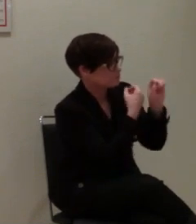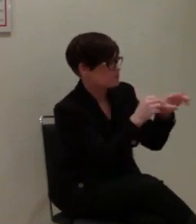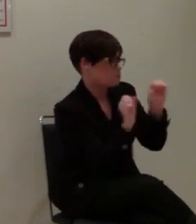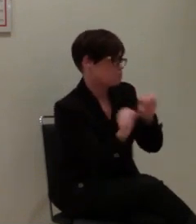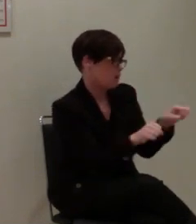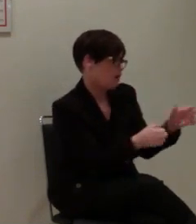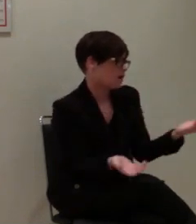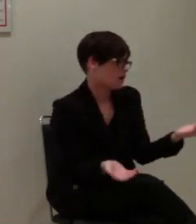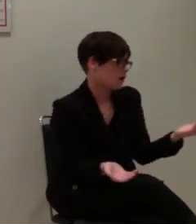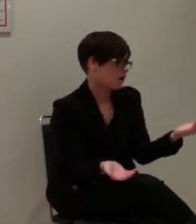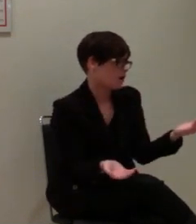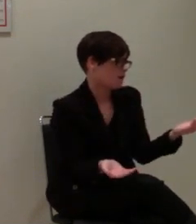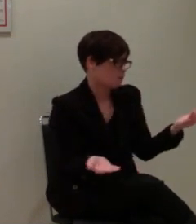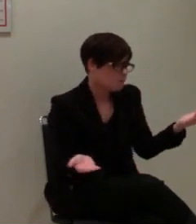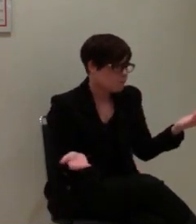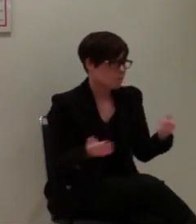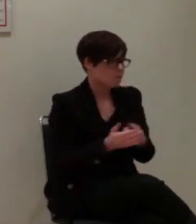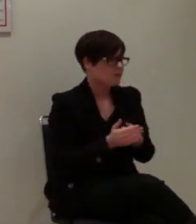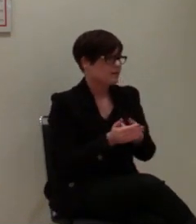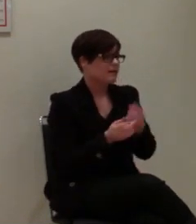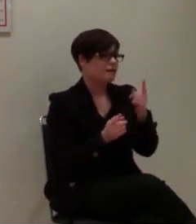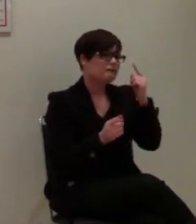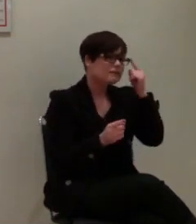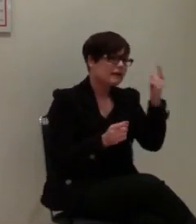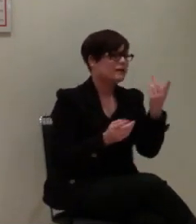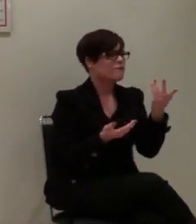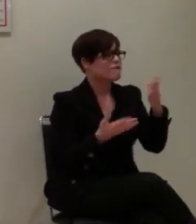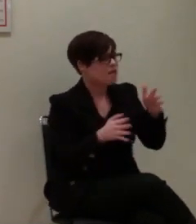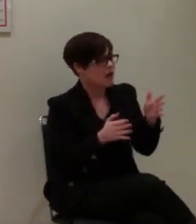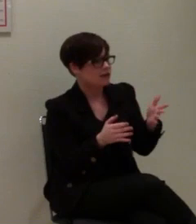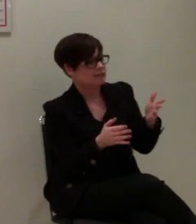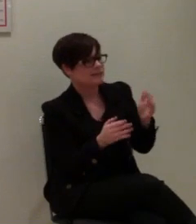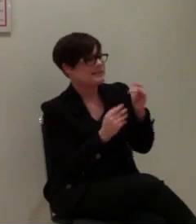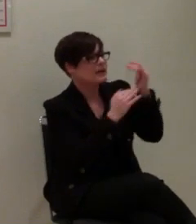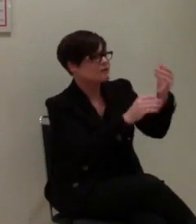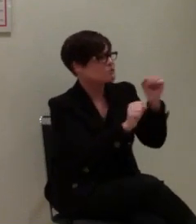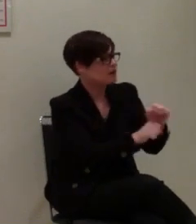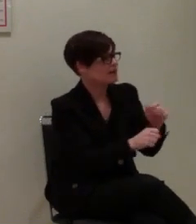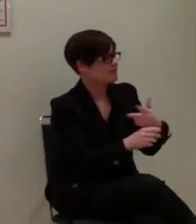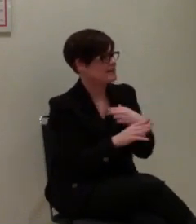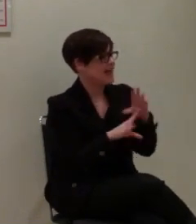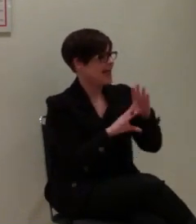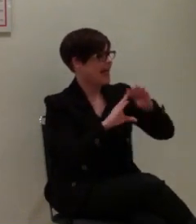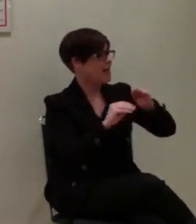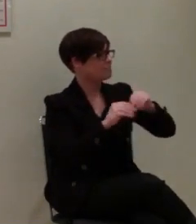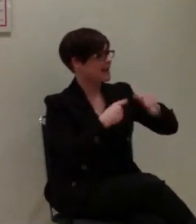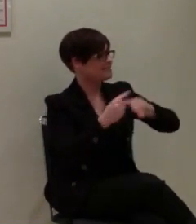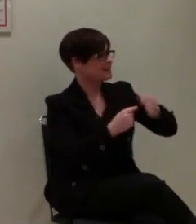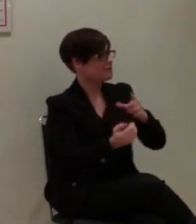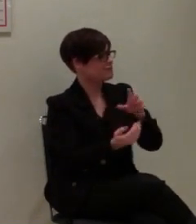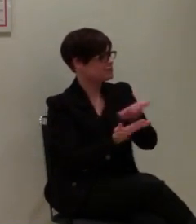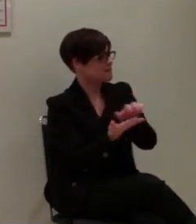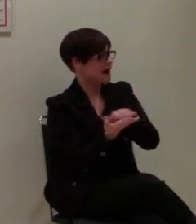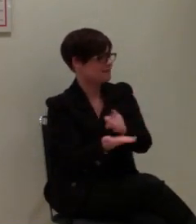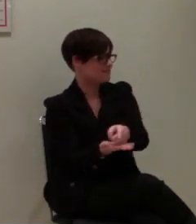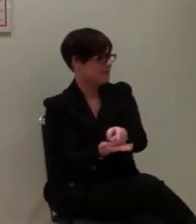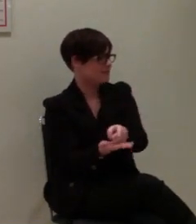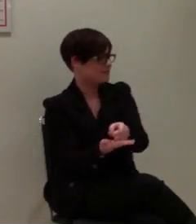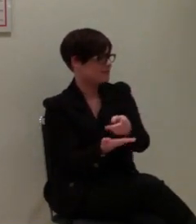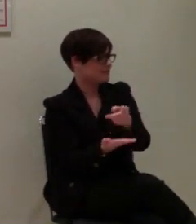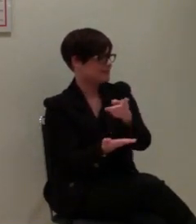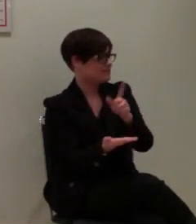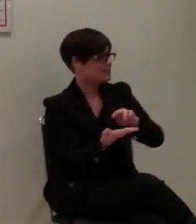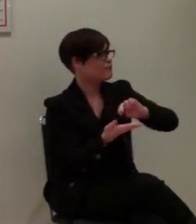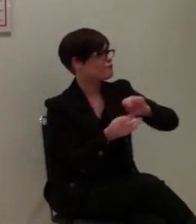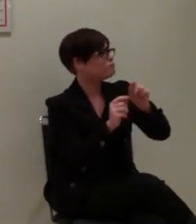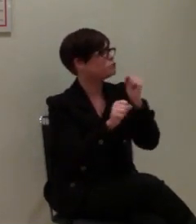Ich denke mal, dass es früher oder später auch finnliche App-Entwickler für diverse Smartphones geben wird, die schon entsprechende Formulare